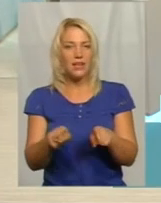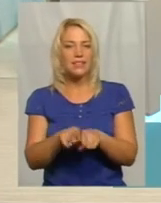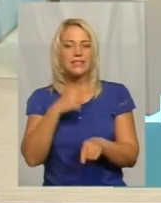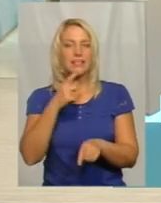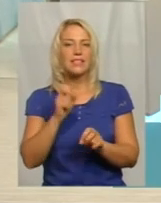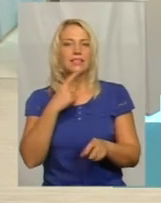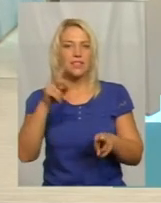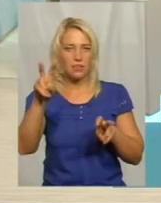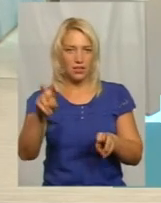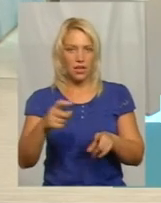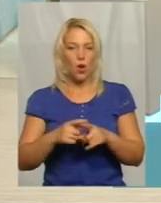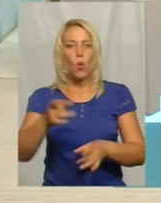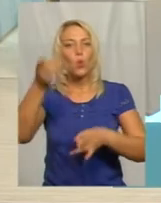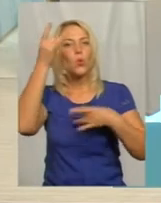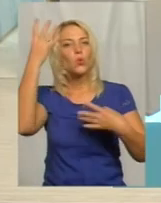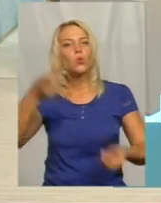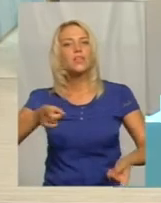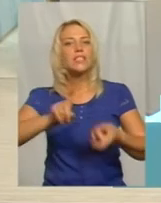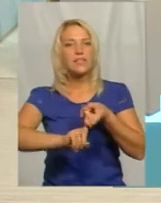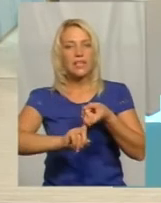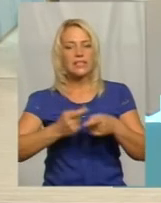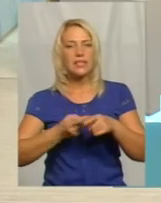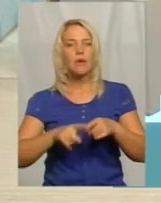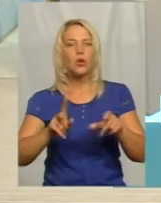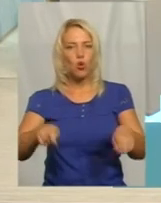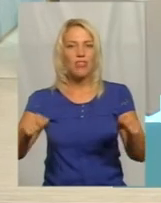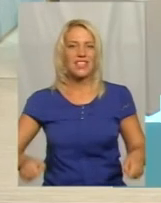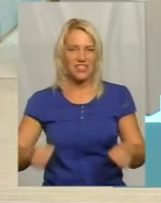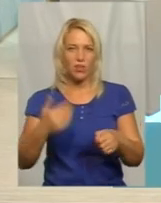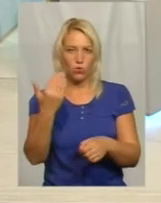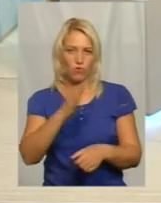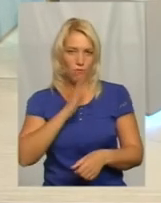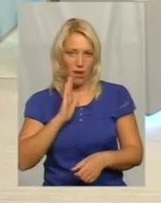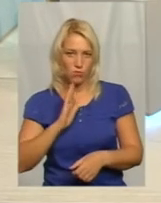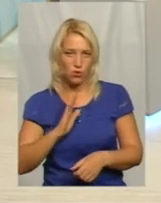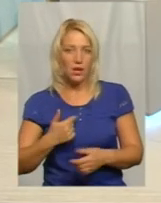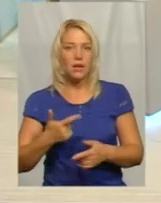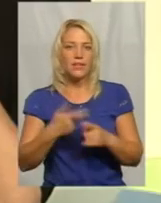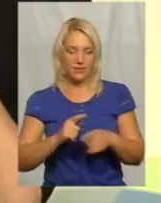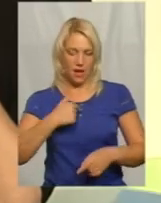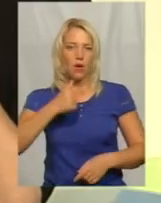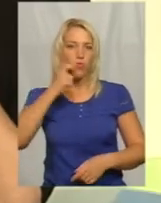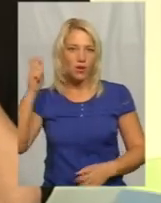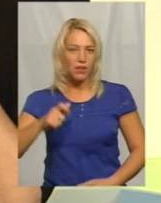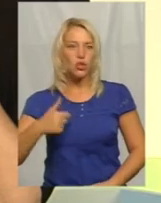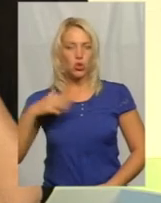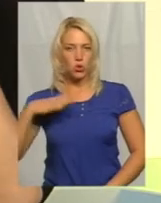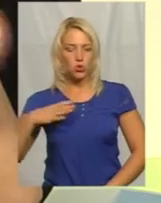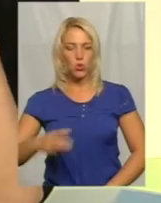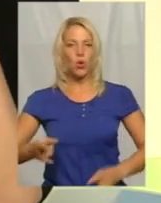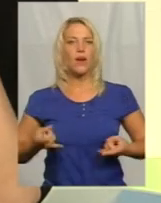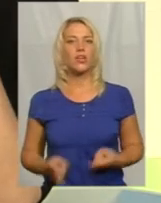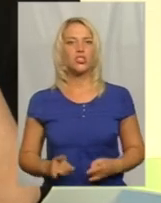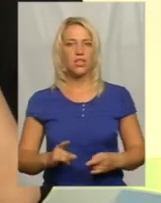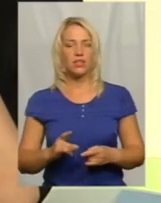називається, культурні зв'язи з тими, хто насилує твою маму. Нельзя. Я від України жду рождения младшого